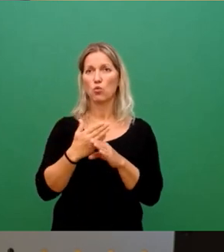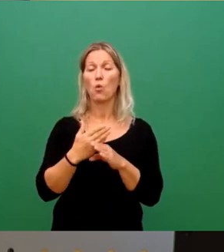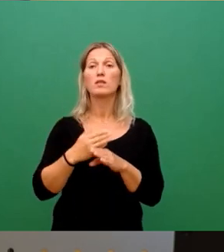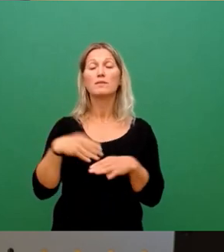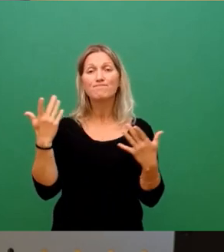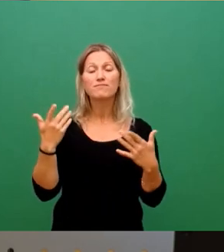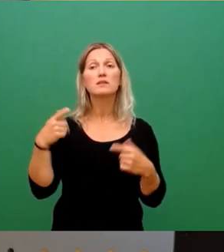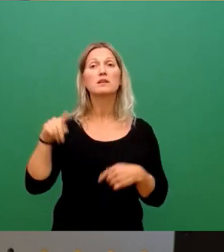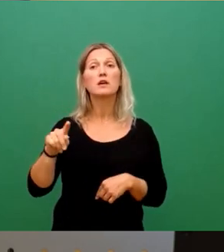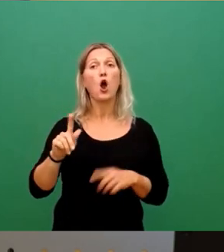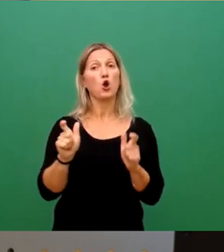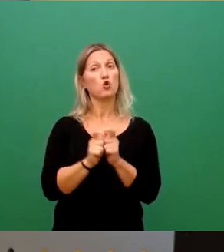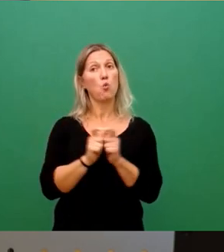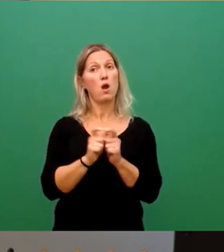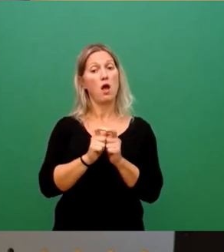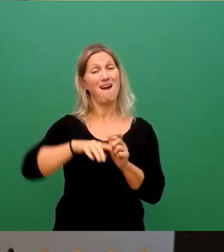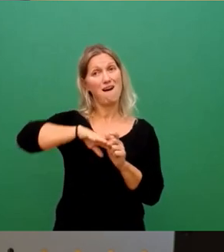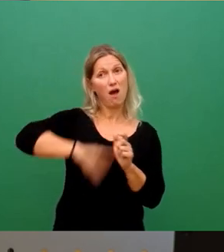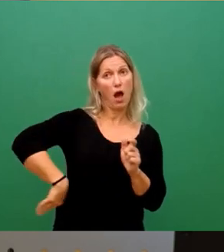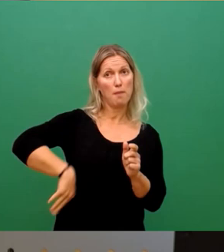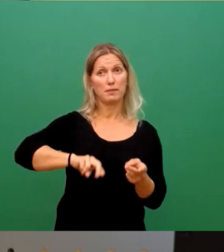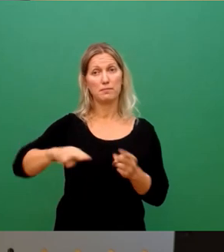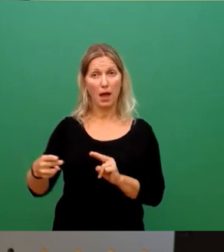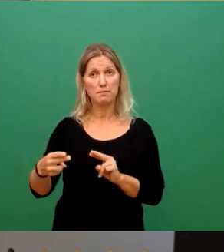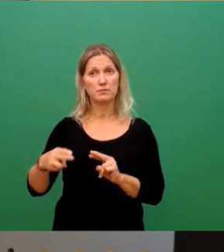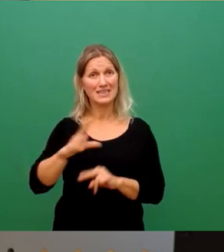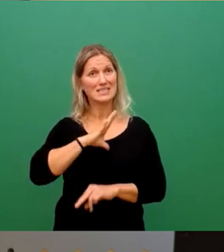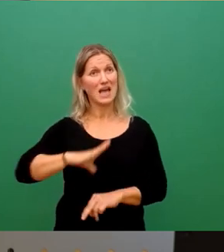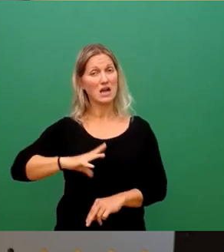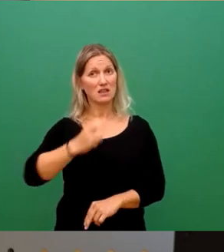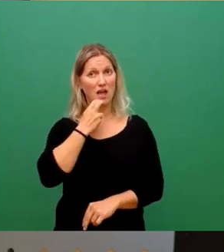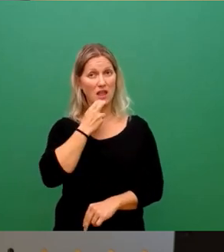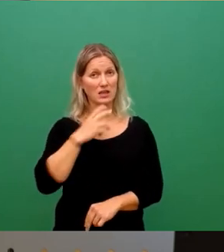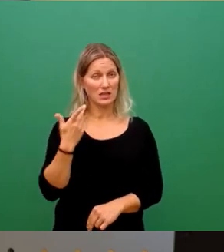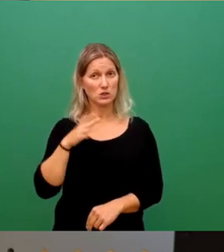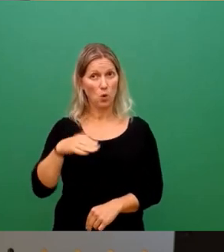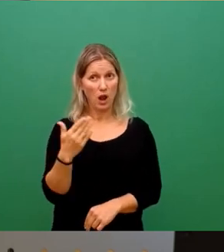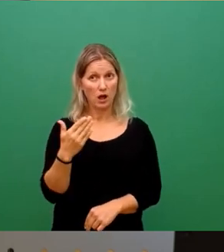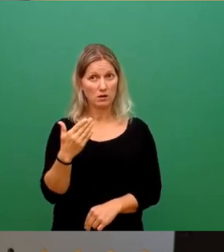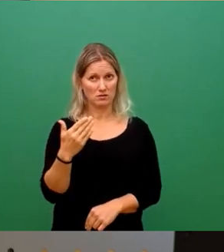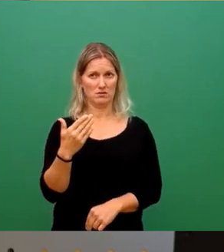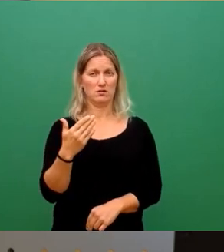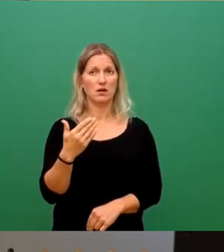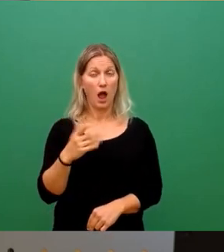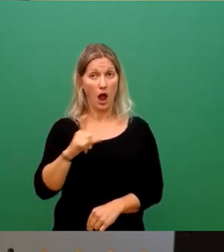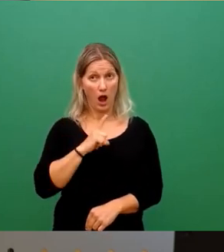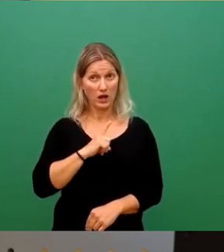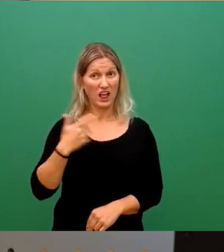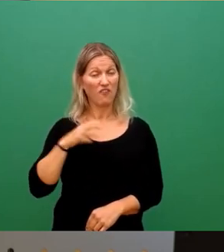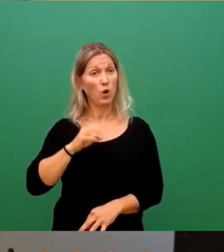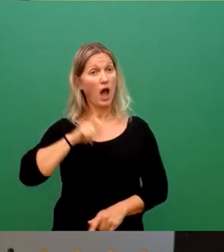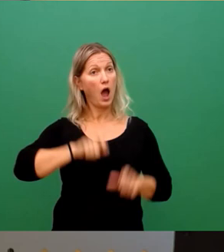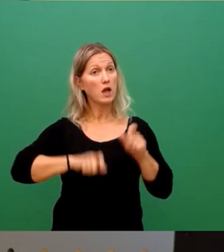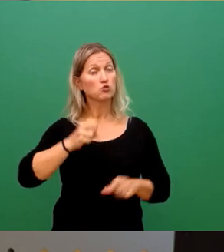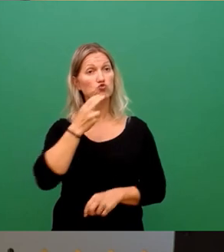Dekarbonisierungsstrategie der Sachsenenergie. Ja, haben Sie mal eigentlich, bevor Sie das beschlossen haben, darüber nachgedacht, was Sie denn nehmen wollen zum Heizen und Strom erzeugen?